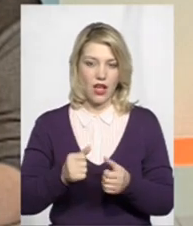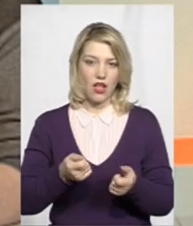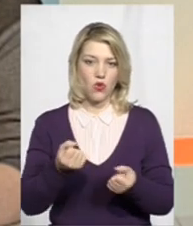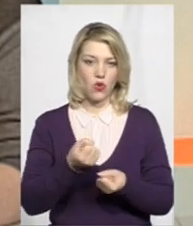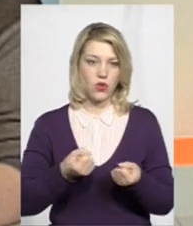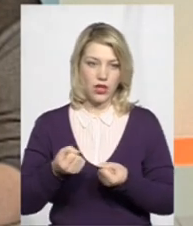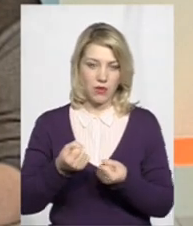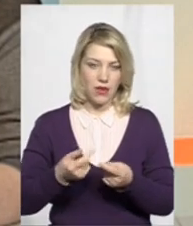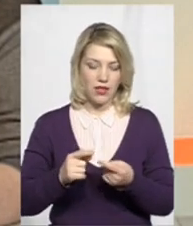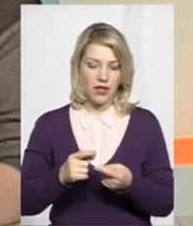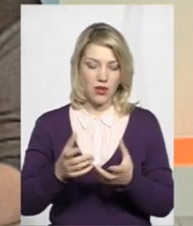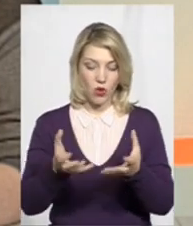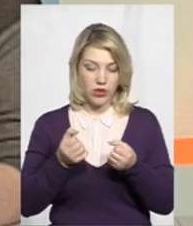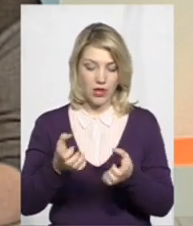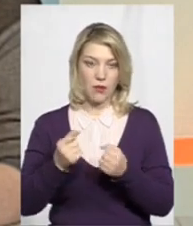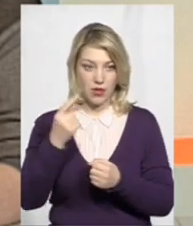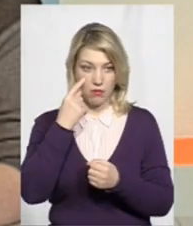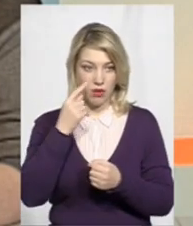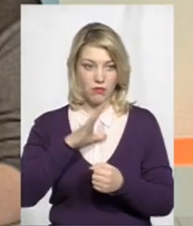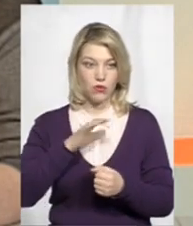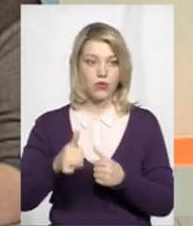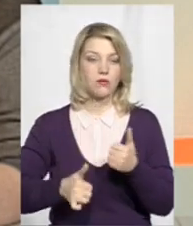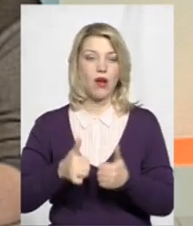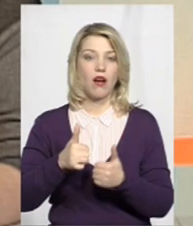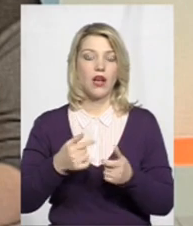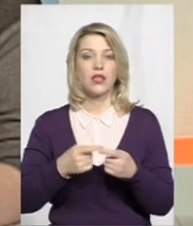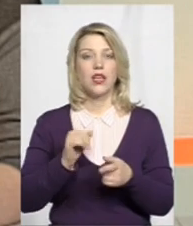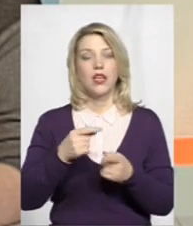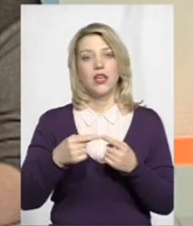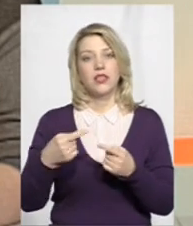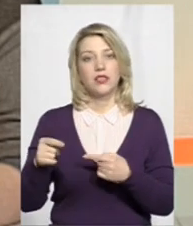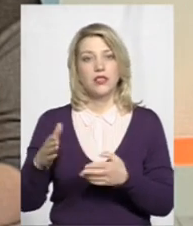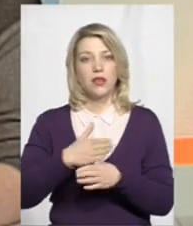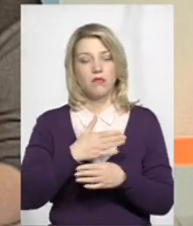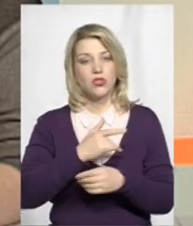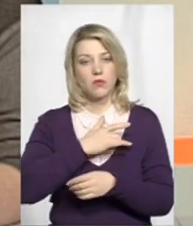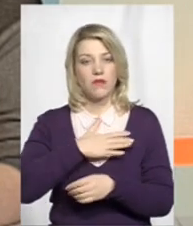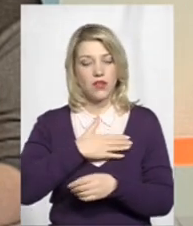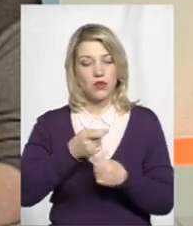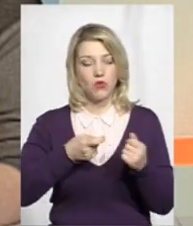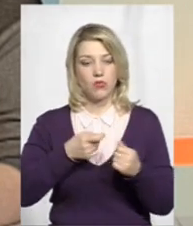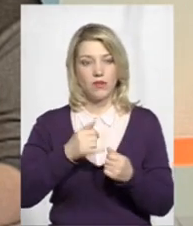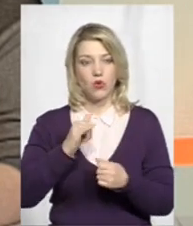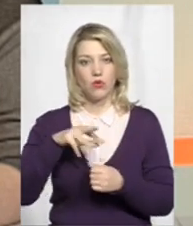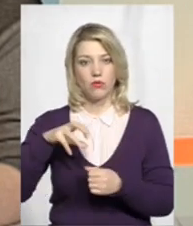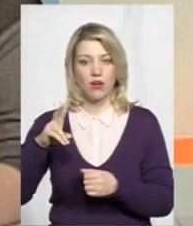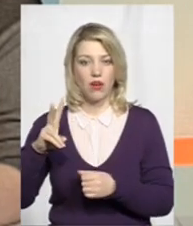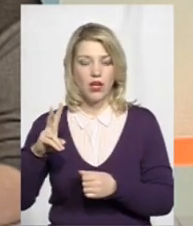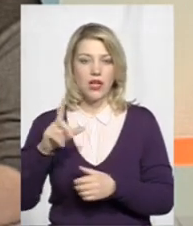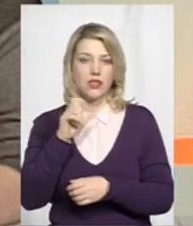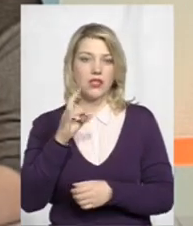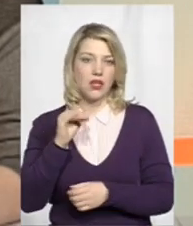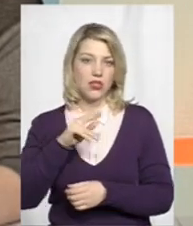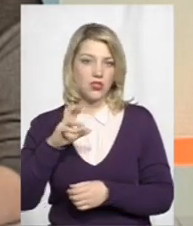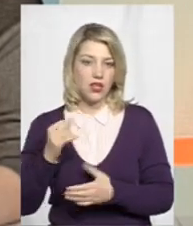певних балів, і було змагання. І різниця між приватним управителем і ОНК Заріччя, яке тоді